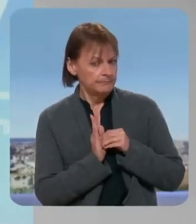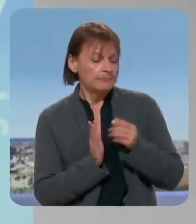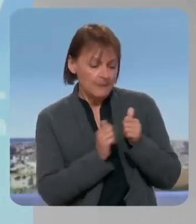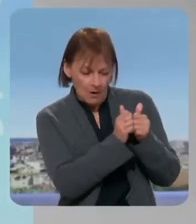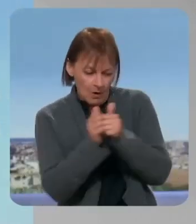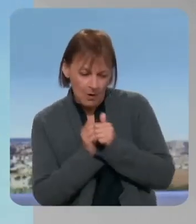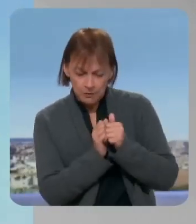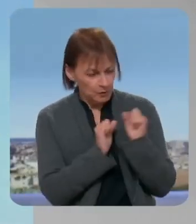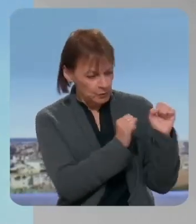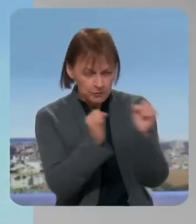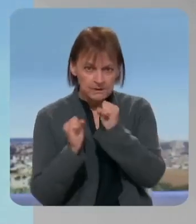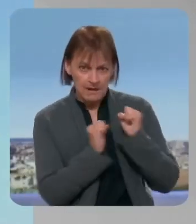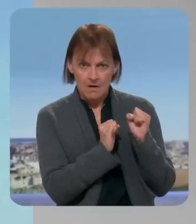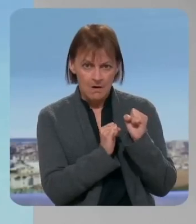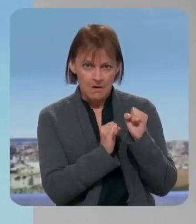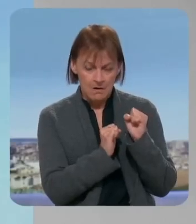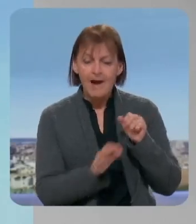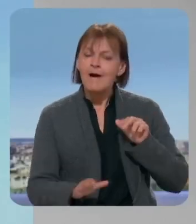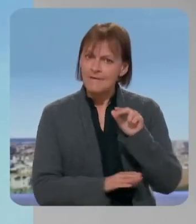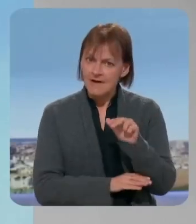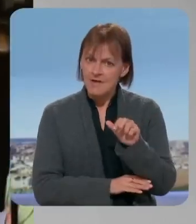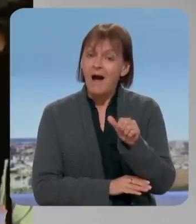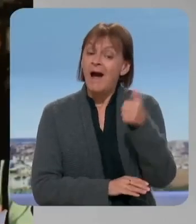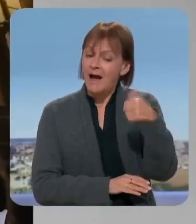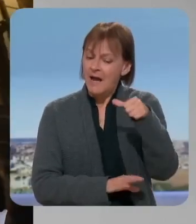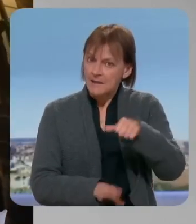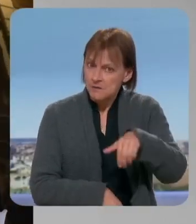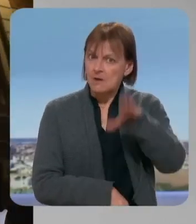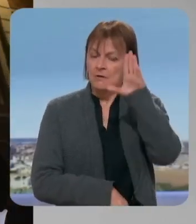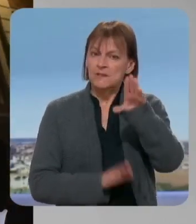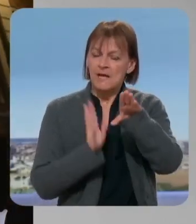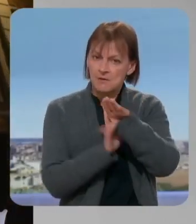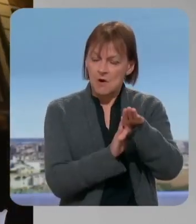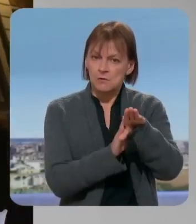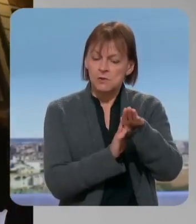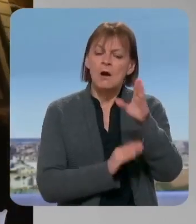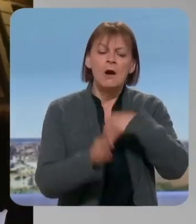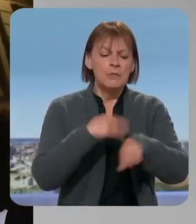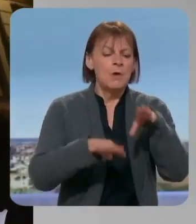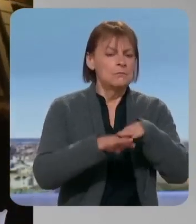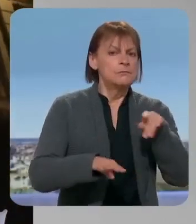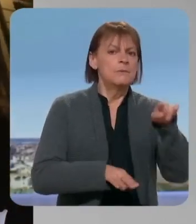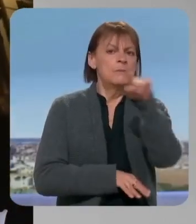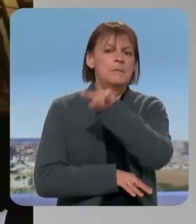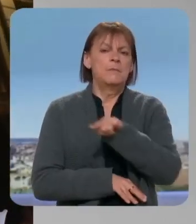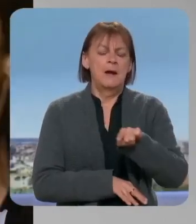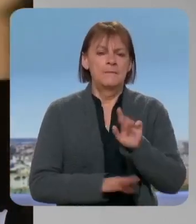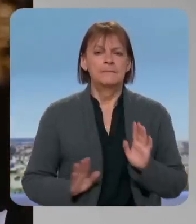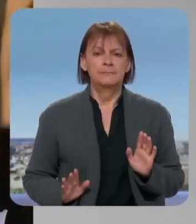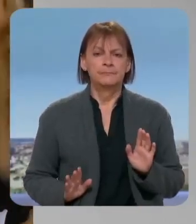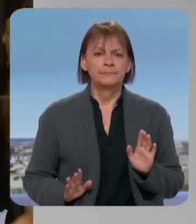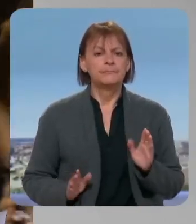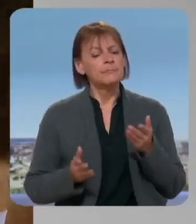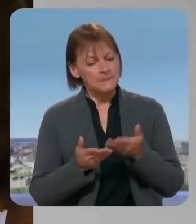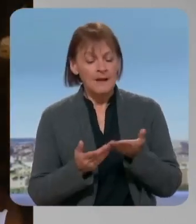entre nous, qu'il n'y aura qu'un seul candidat de gauche dans chacune des circonscriptions qui se